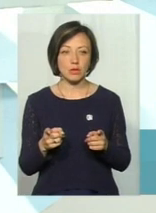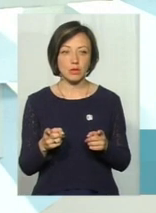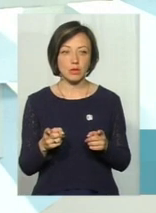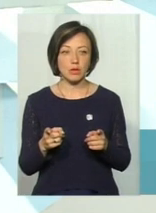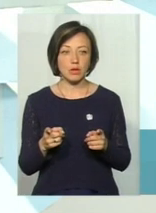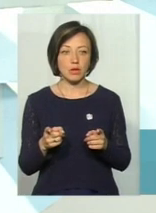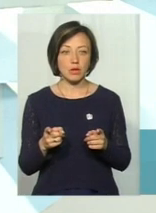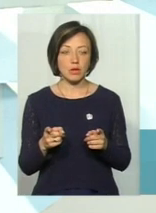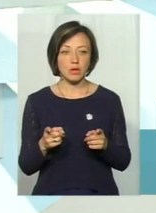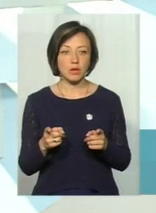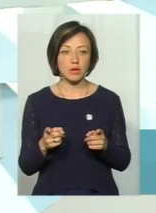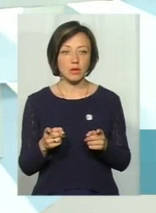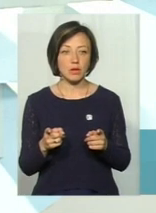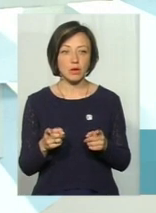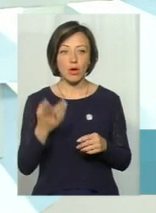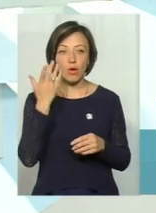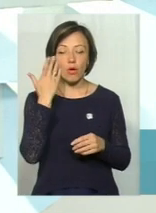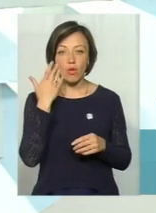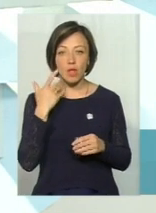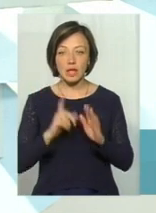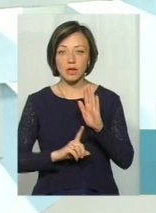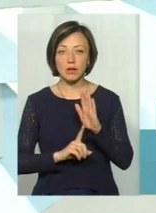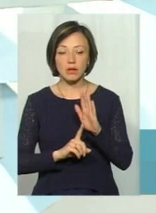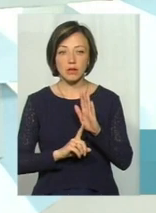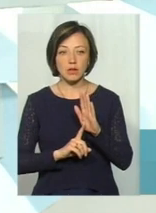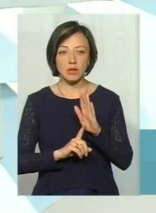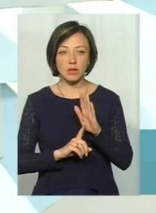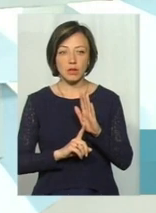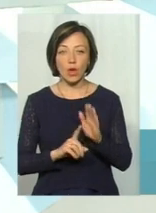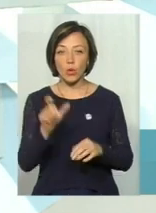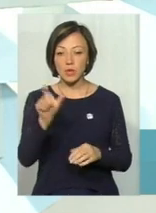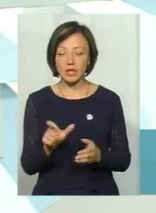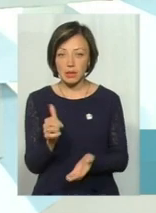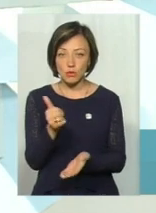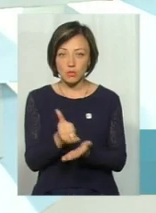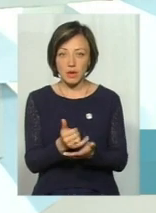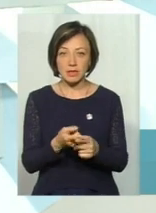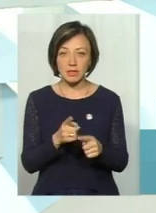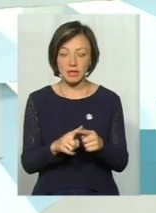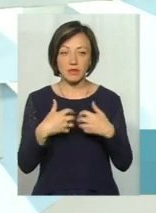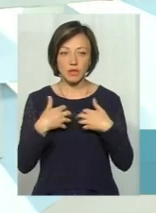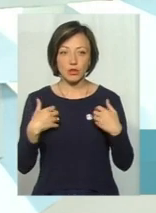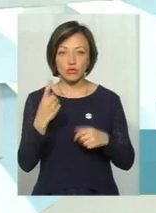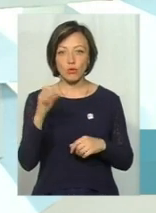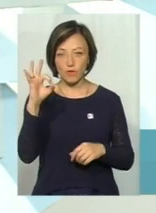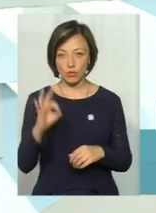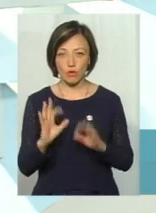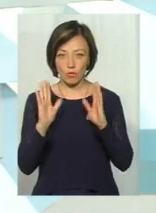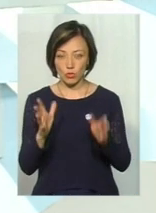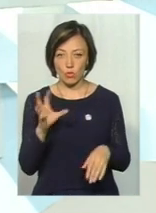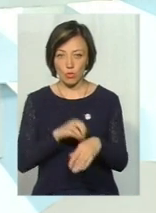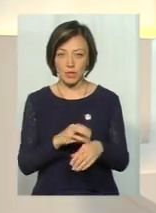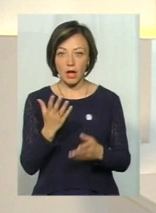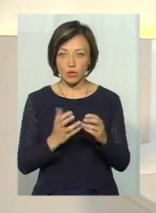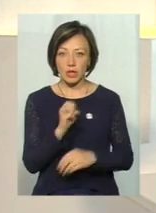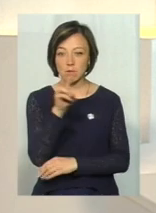випадку, і коли наступає на цю тварину, то це 100% буде укос. Тобто, якщо